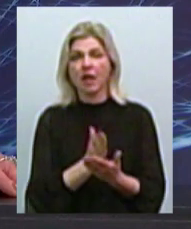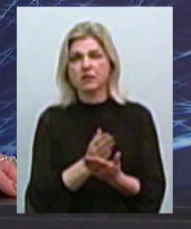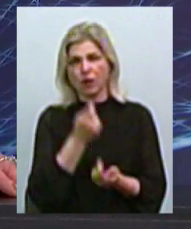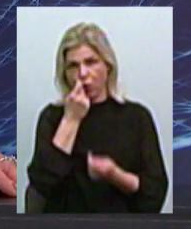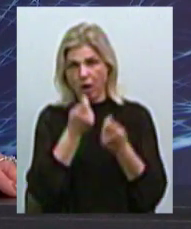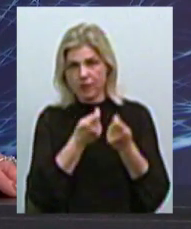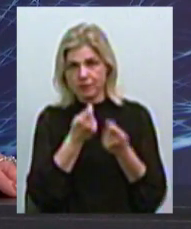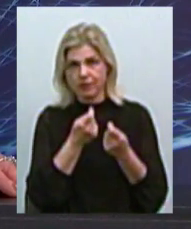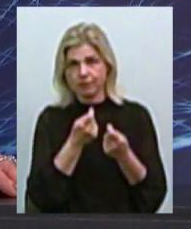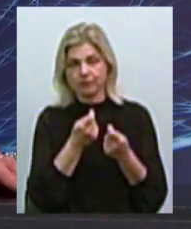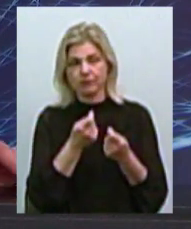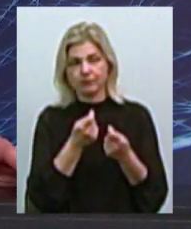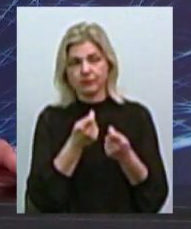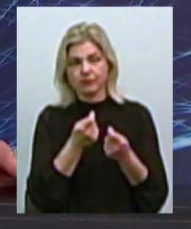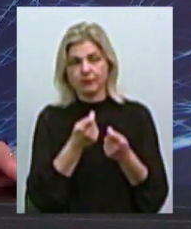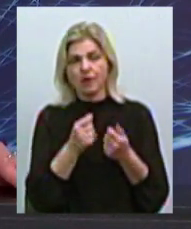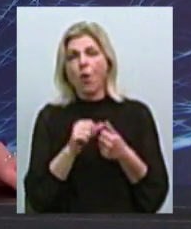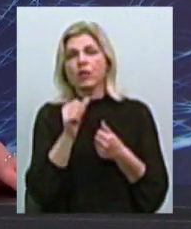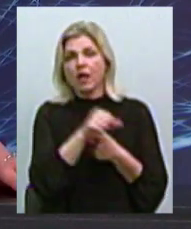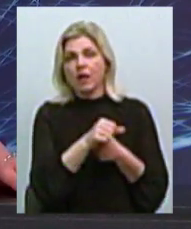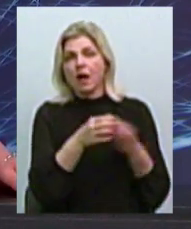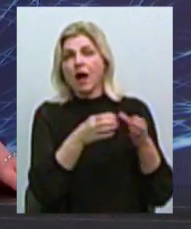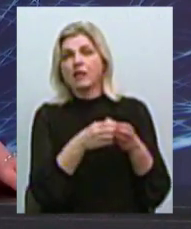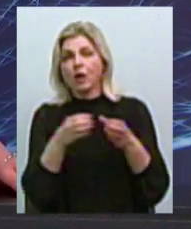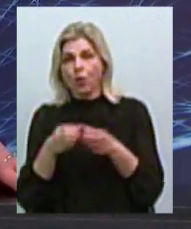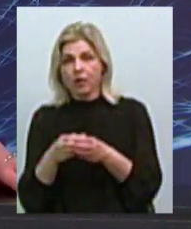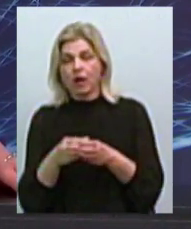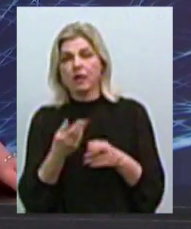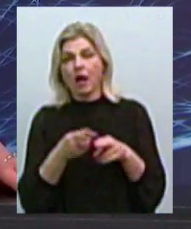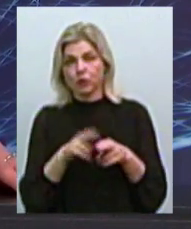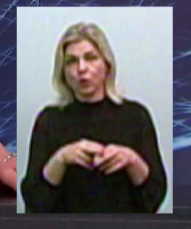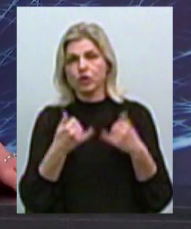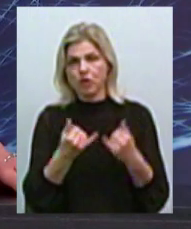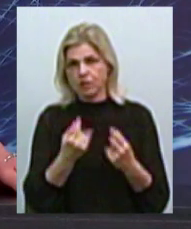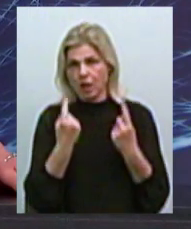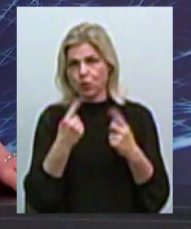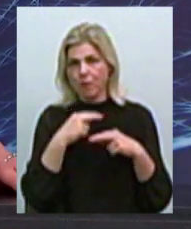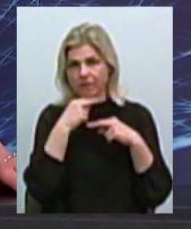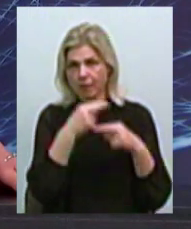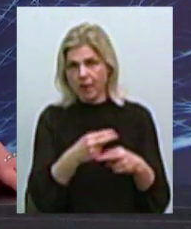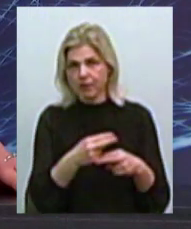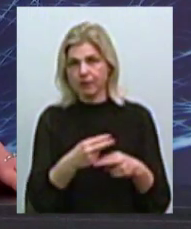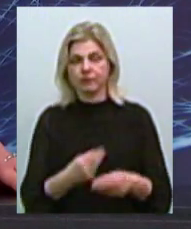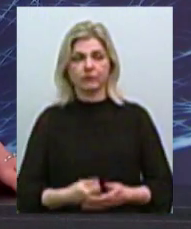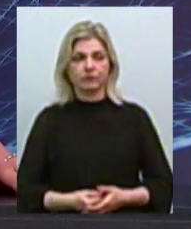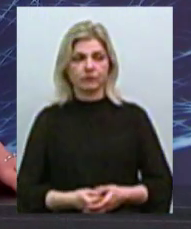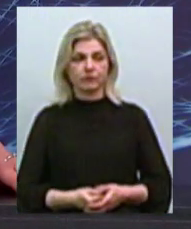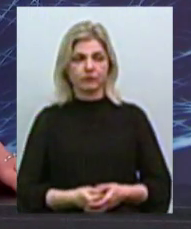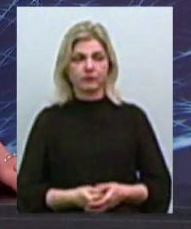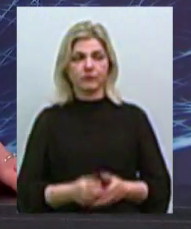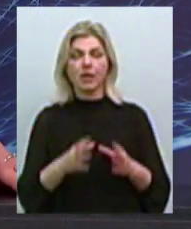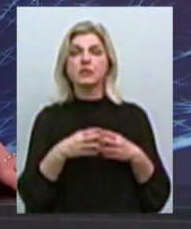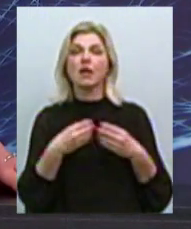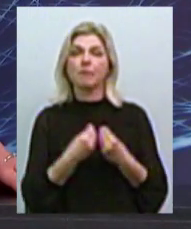для отдельных категорий, на которых сейчас обращается особое внимание. Это семьи, в